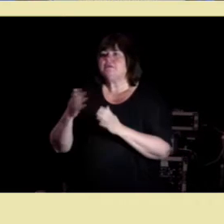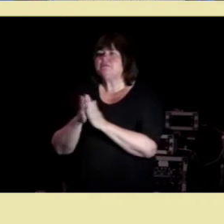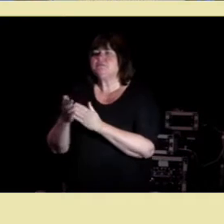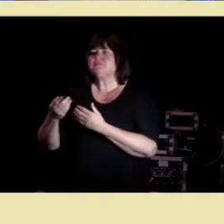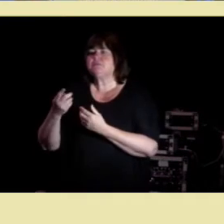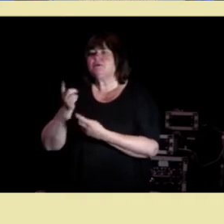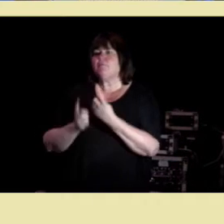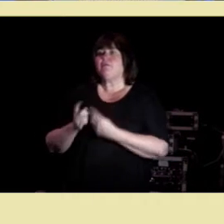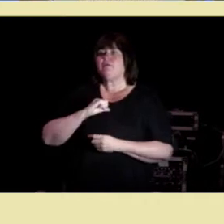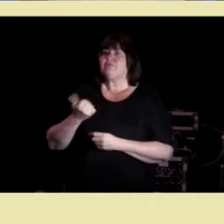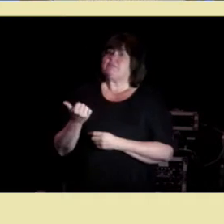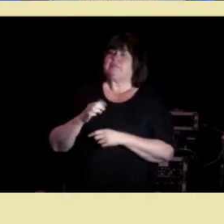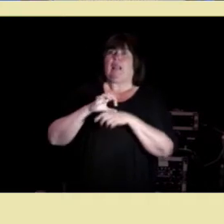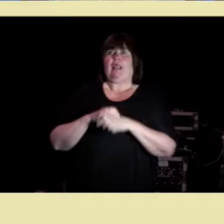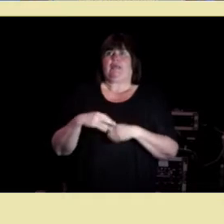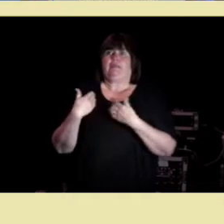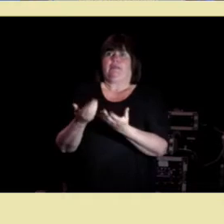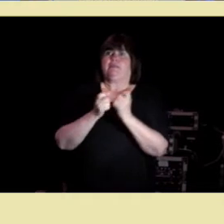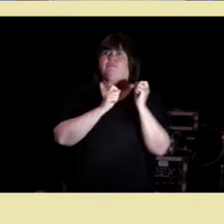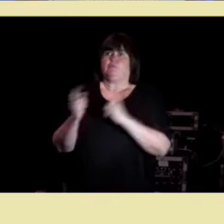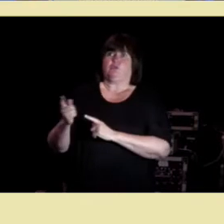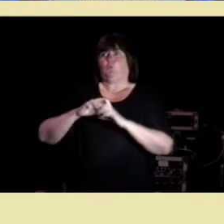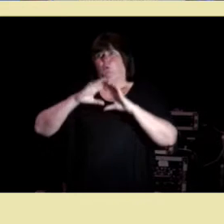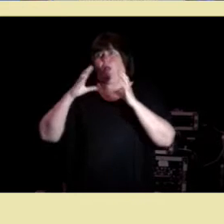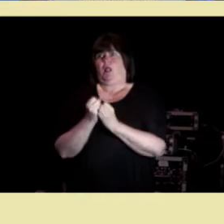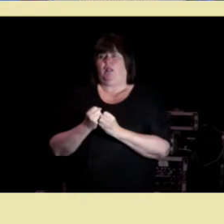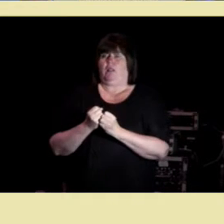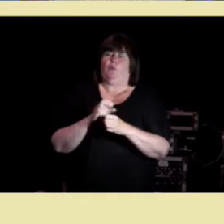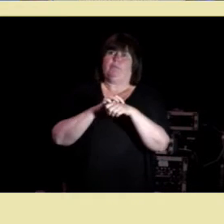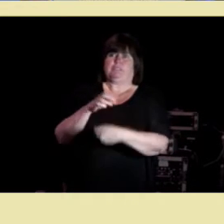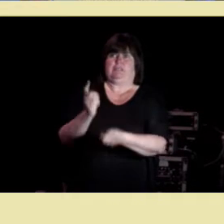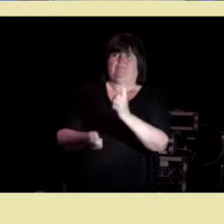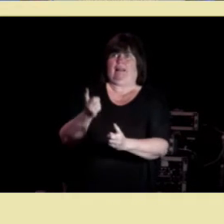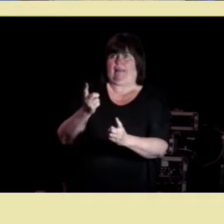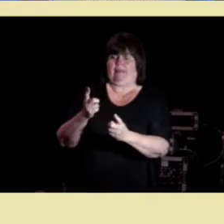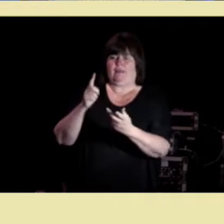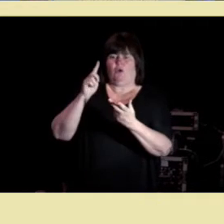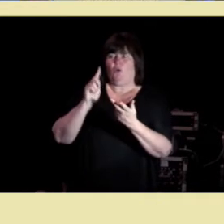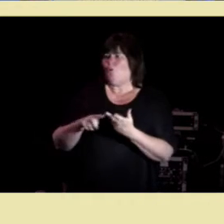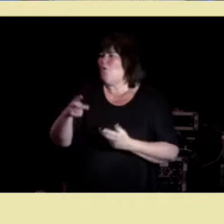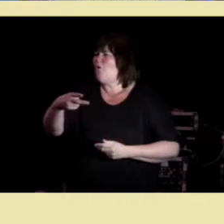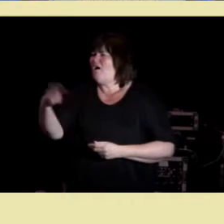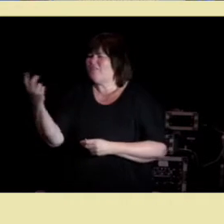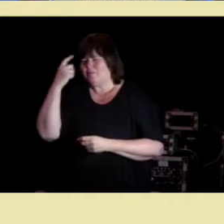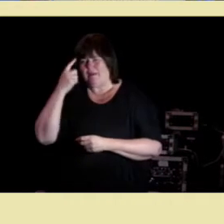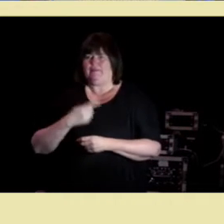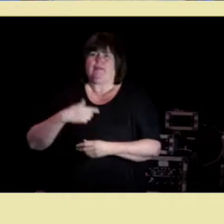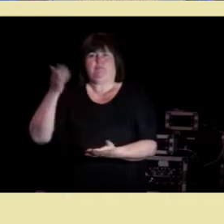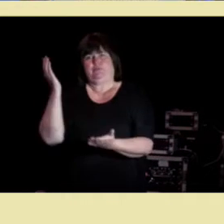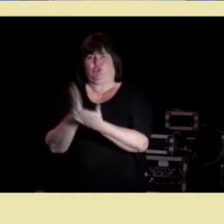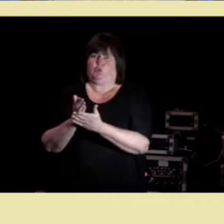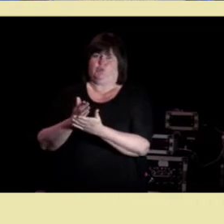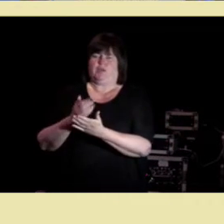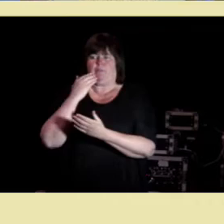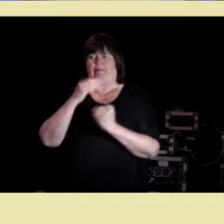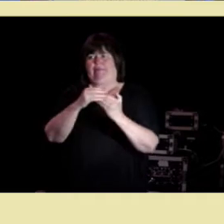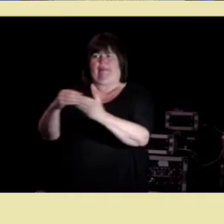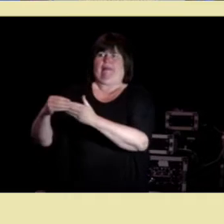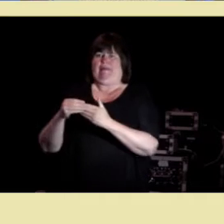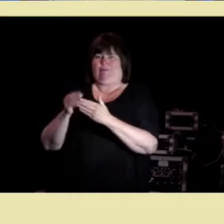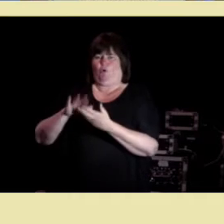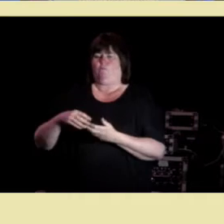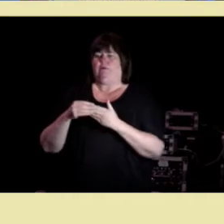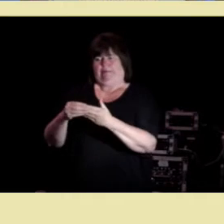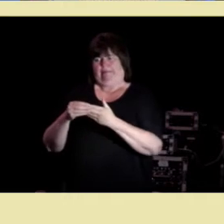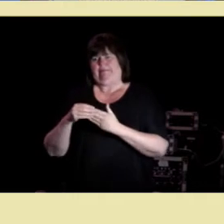relevant informasjon og pasienten bare velger. Og at de andre mener at det er en beslutning man er blitt enige om, eller altså en